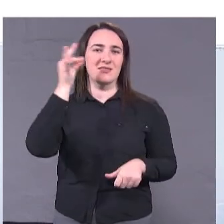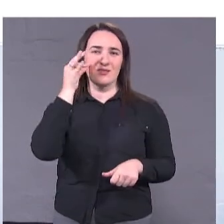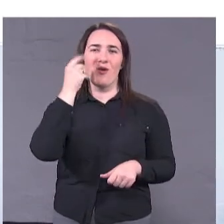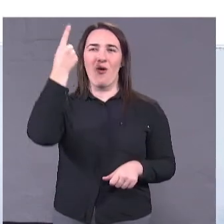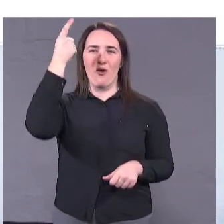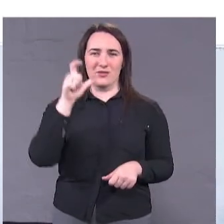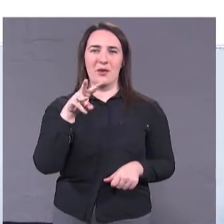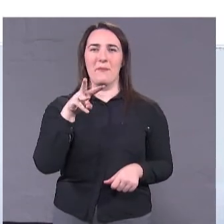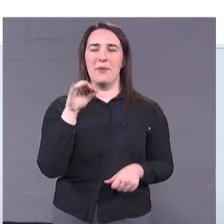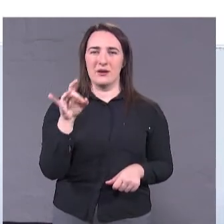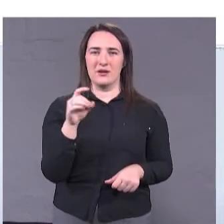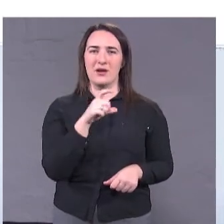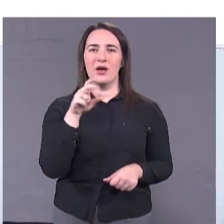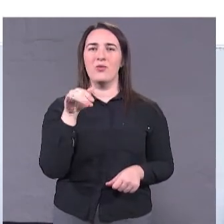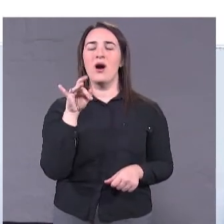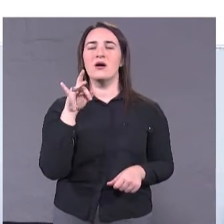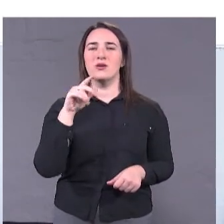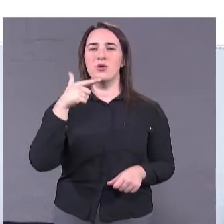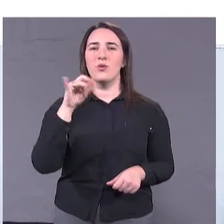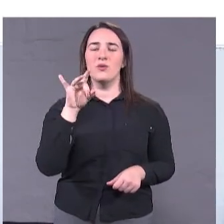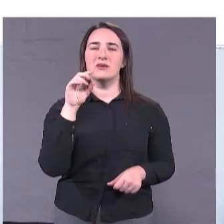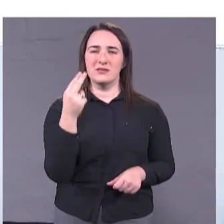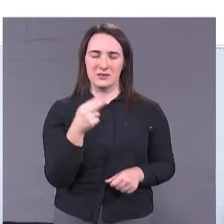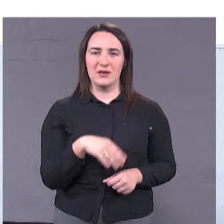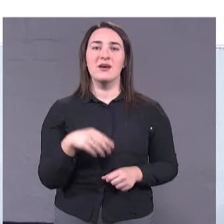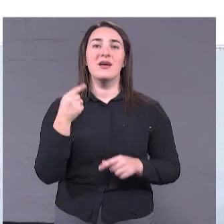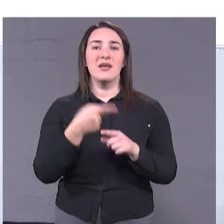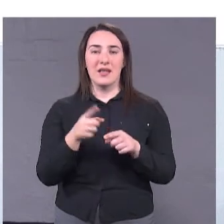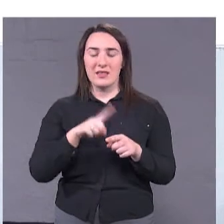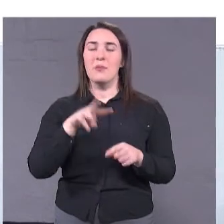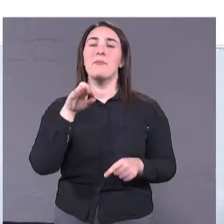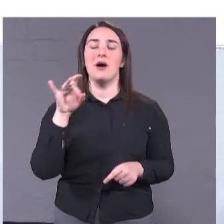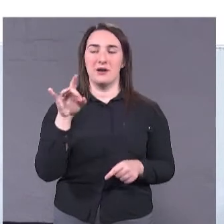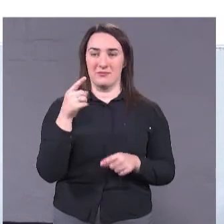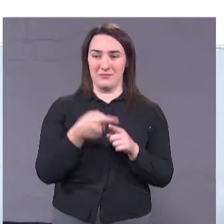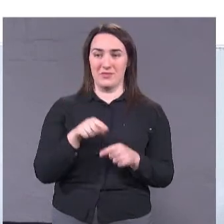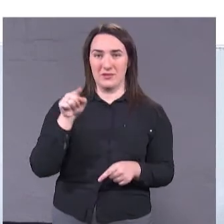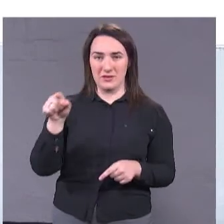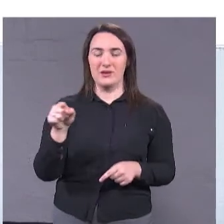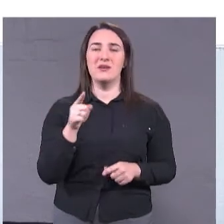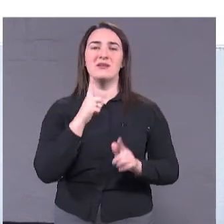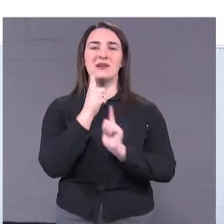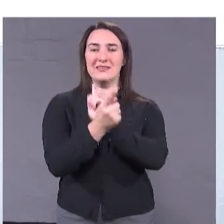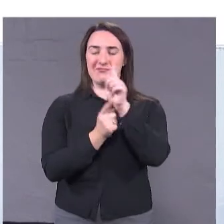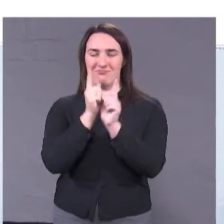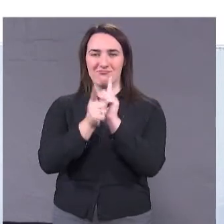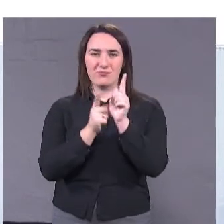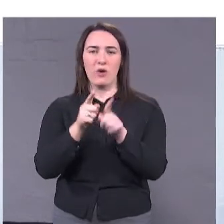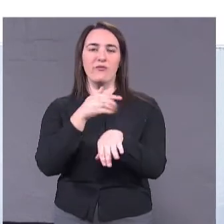т.е. Едуарда Гурлиця, вони всегда спомінають, що це мэр, при якому реконструировалися вулиці,